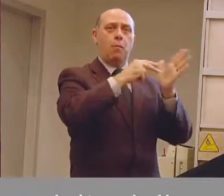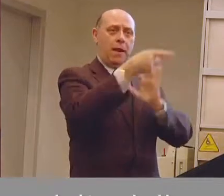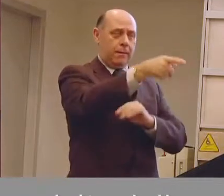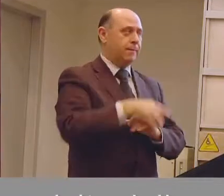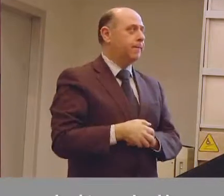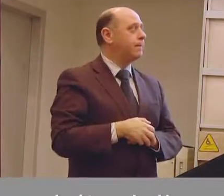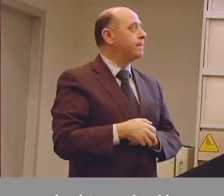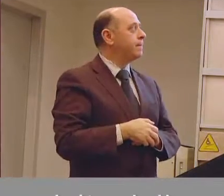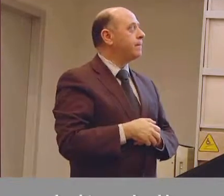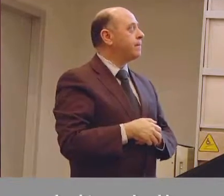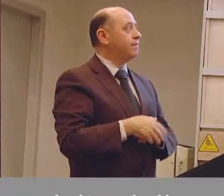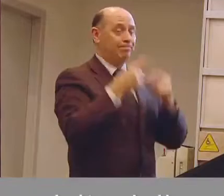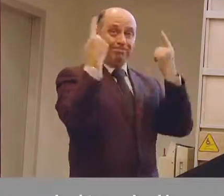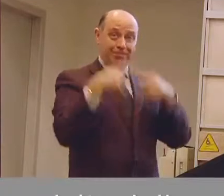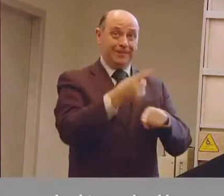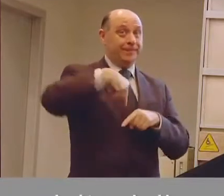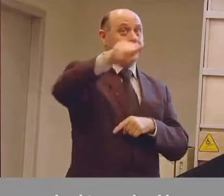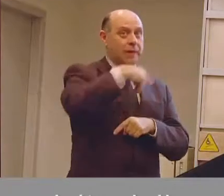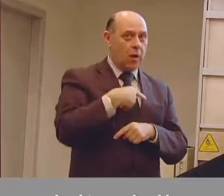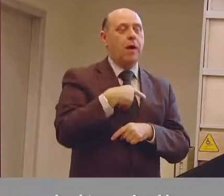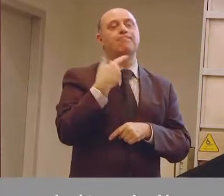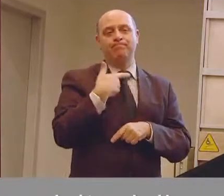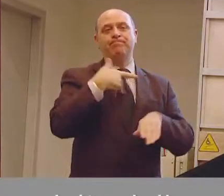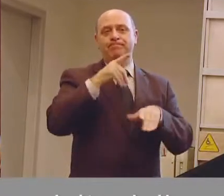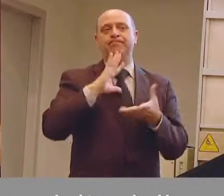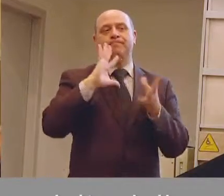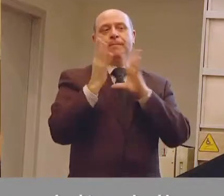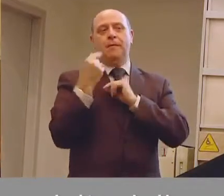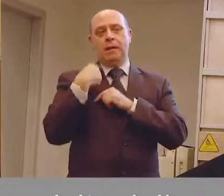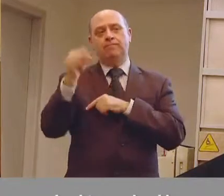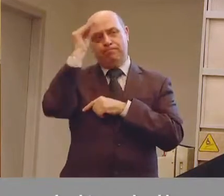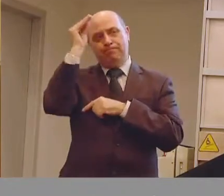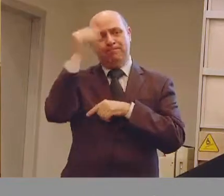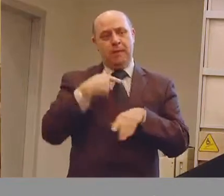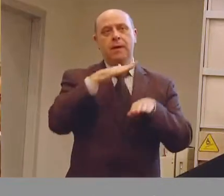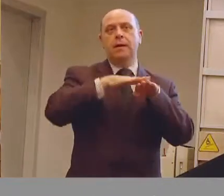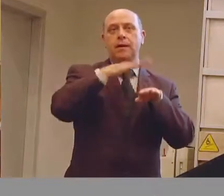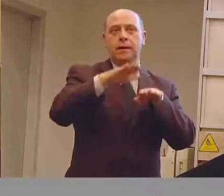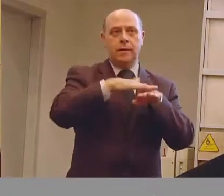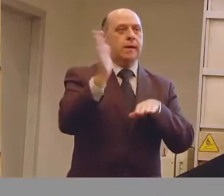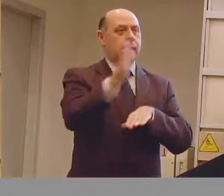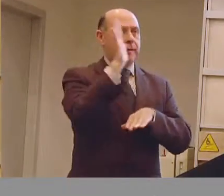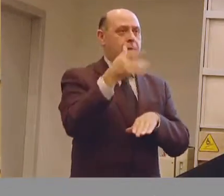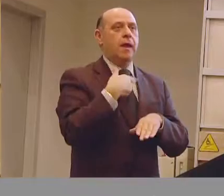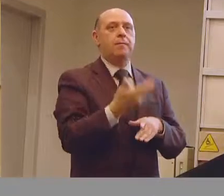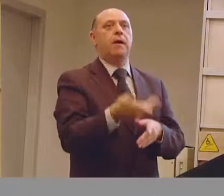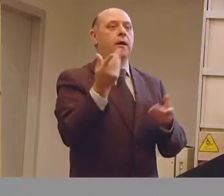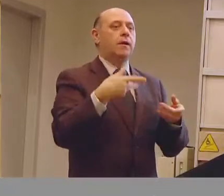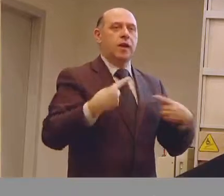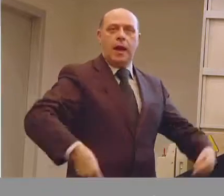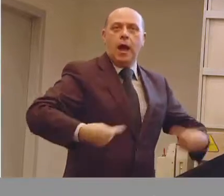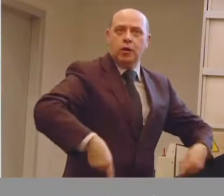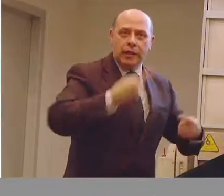Ed è per questo che abbiamo acquisito delle competenze specifiche che riguardano gli ausili per la mobilità, parliamo di carrozzine manuali,